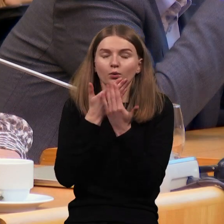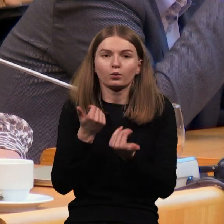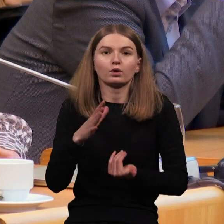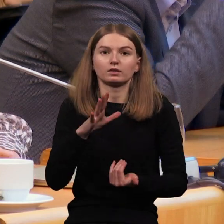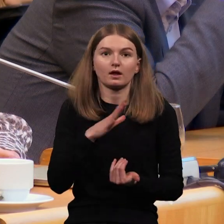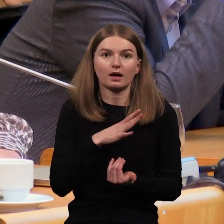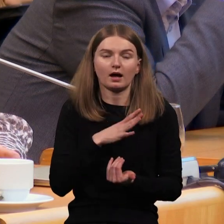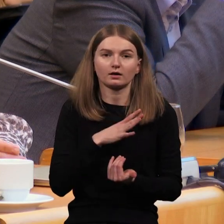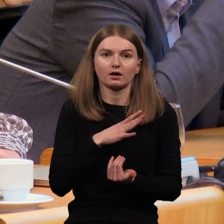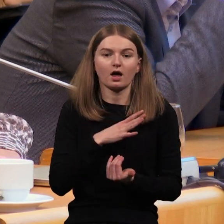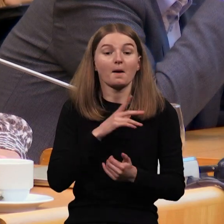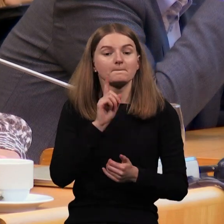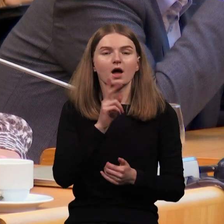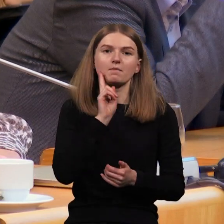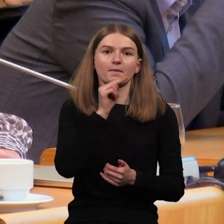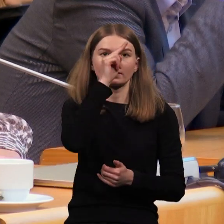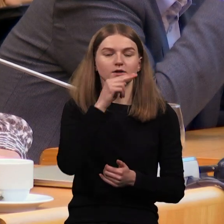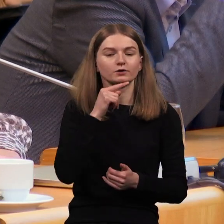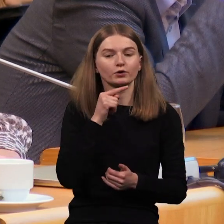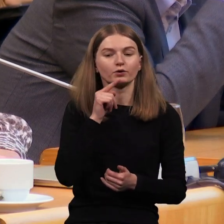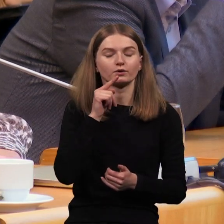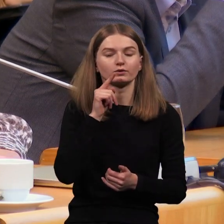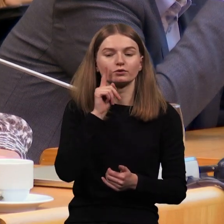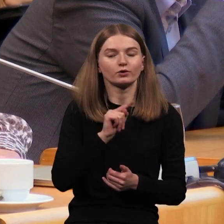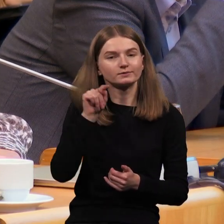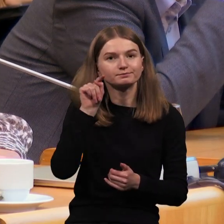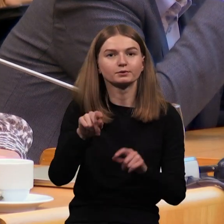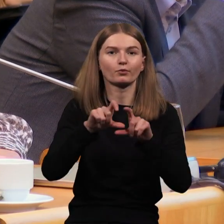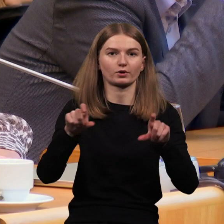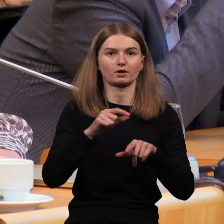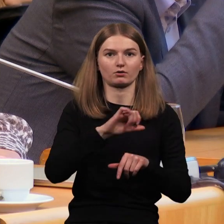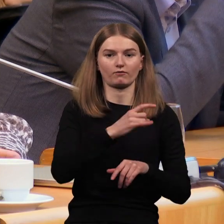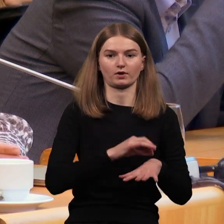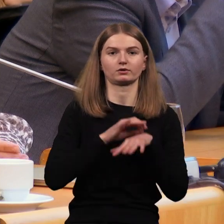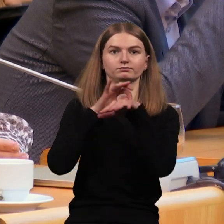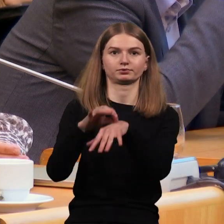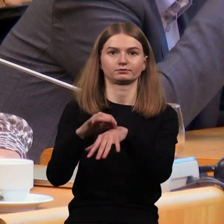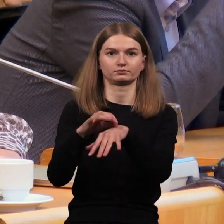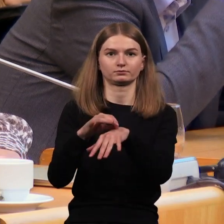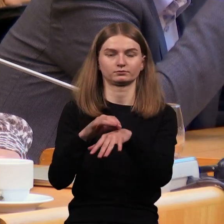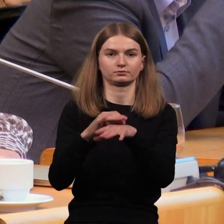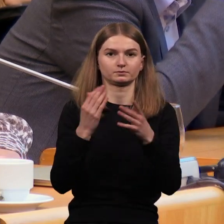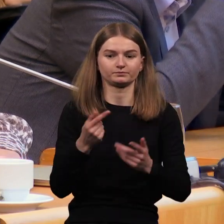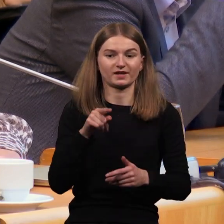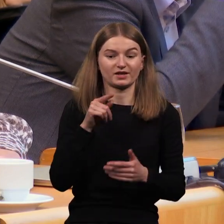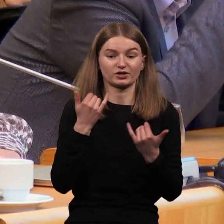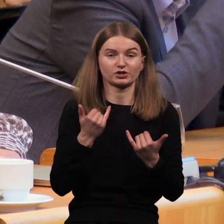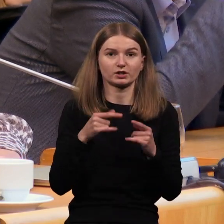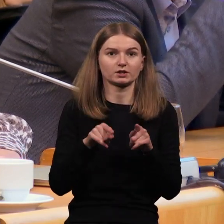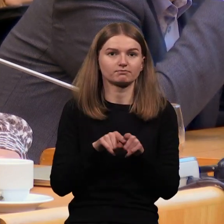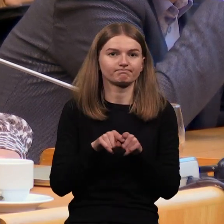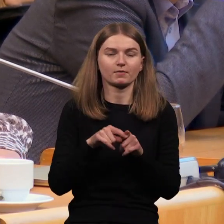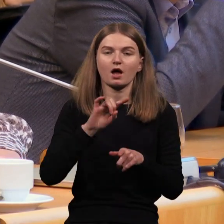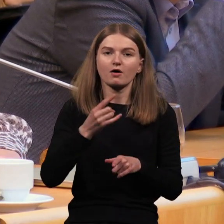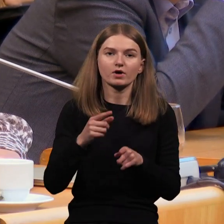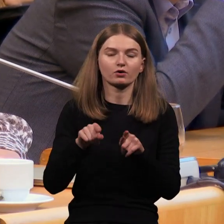leisti į tą mokyklą būtinai dabar čia ir dabar. Tai yra ir teisminių procesų galimybė. Ir tam vaikui tikrai šiandien negali būti